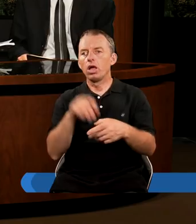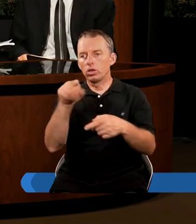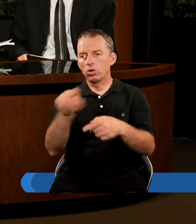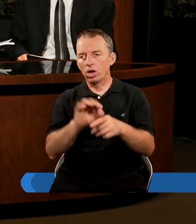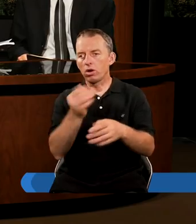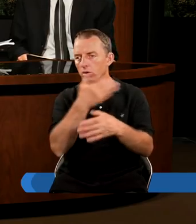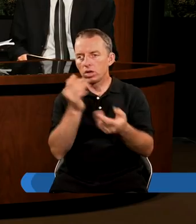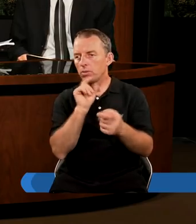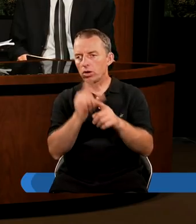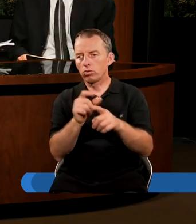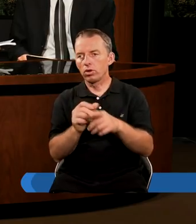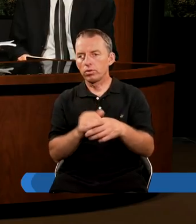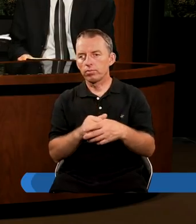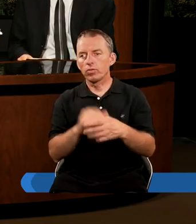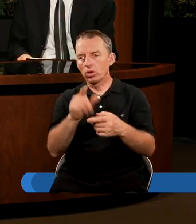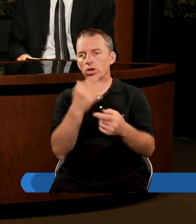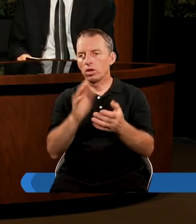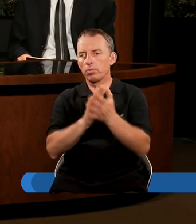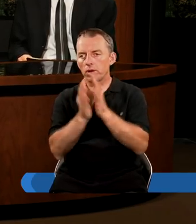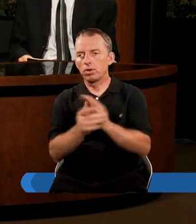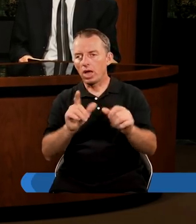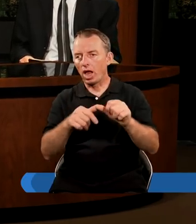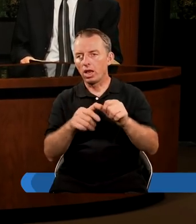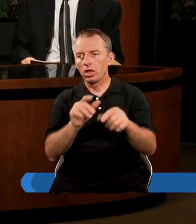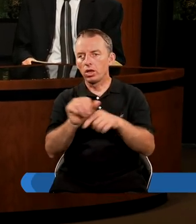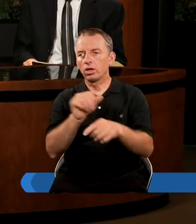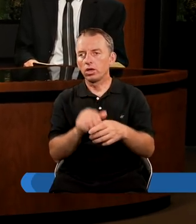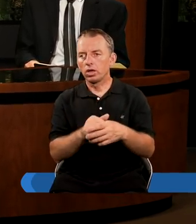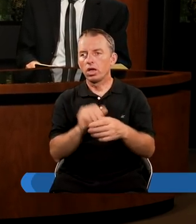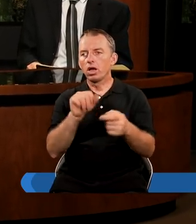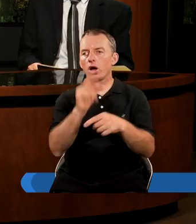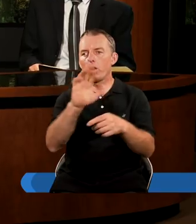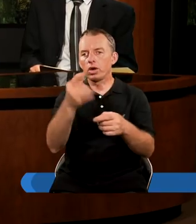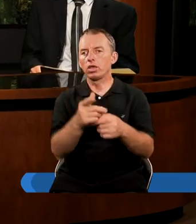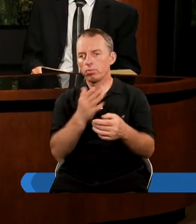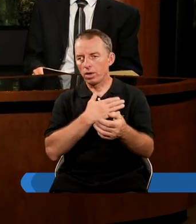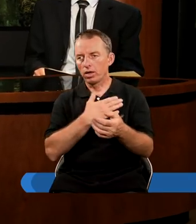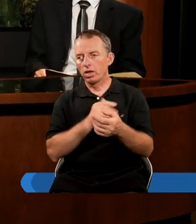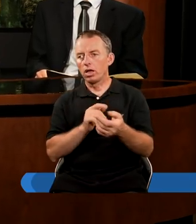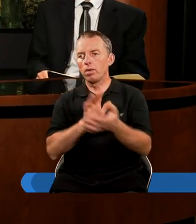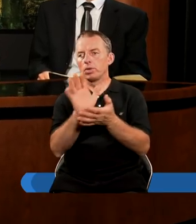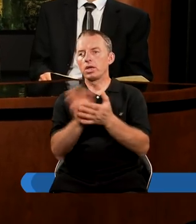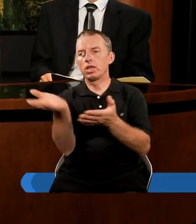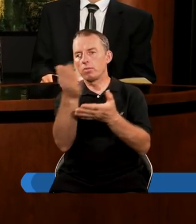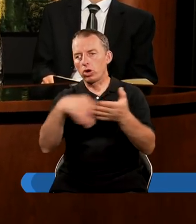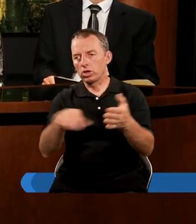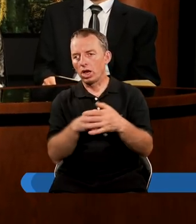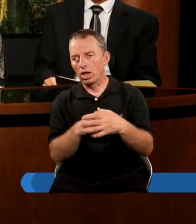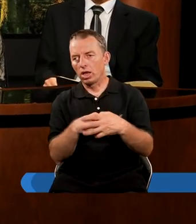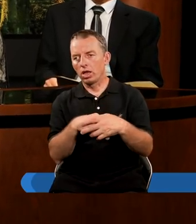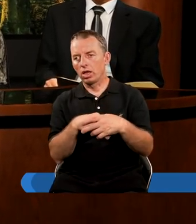akurat nie ma tego słowa. Gdzie jest o tym przemienieniu? Ale to jest... W pierwszym liście do Koryntian mamy. W piętnastym rozdziale.